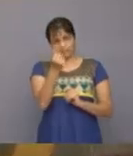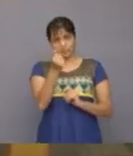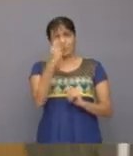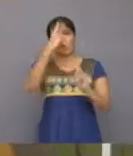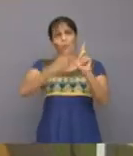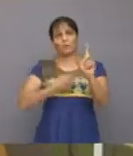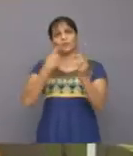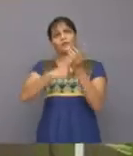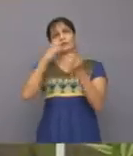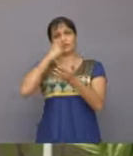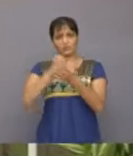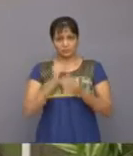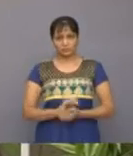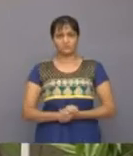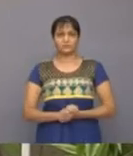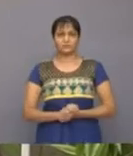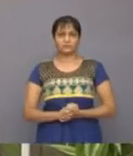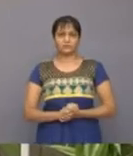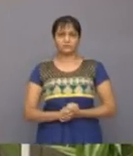साल के लिए रेजिस्ट्रेशन किया जाएगा